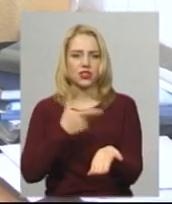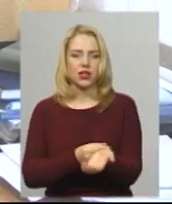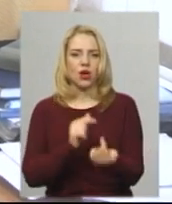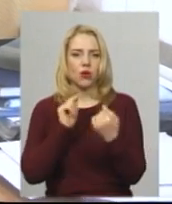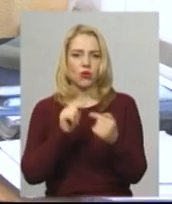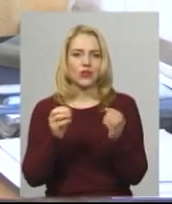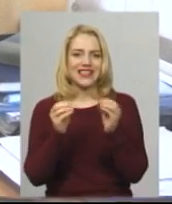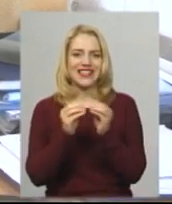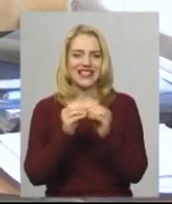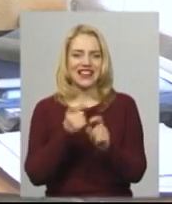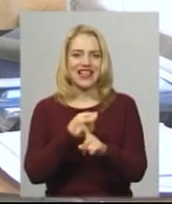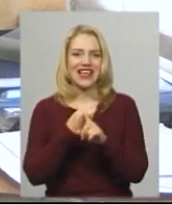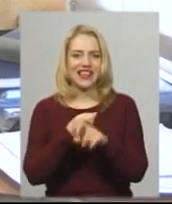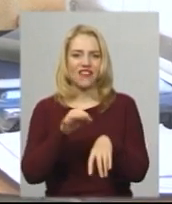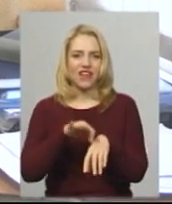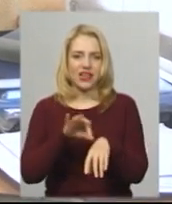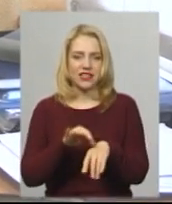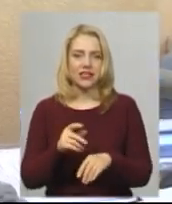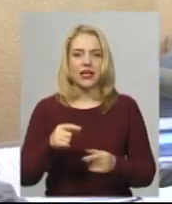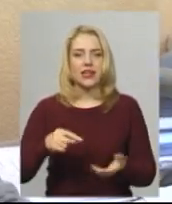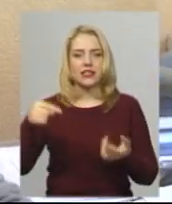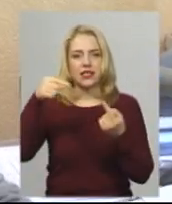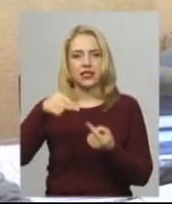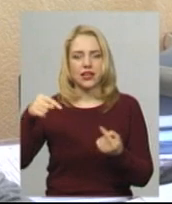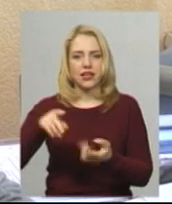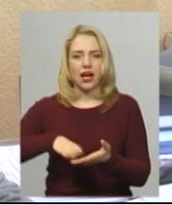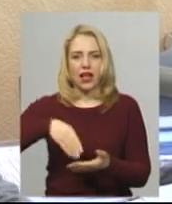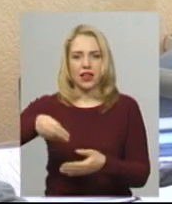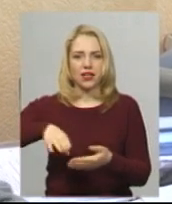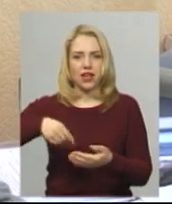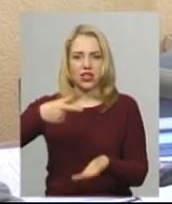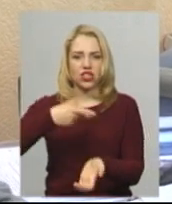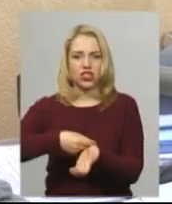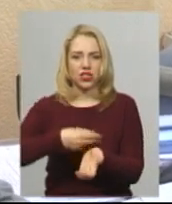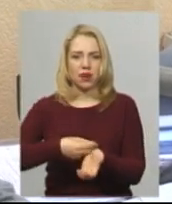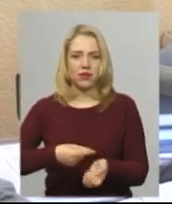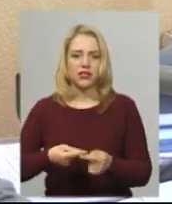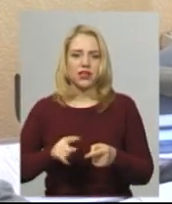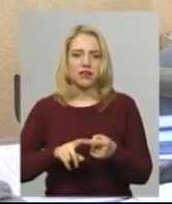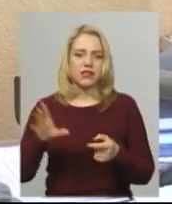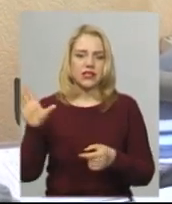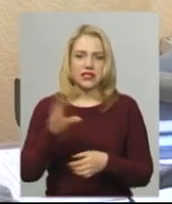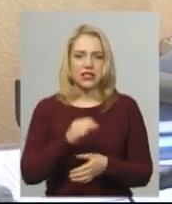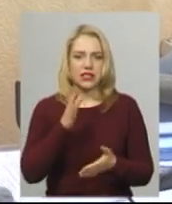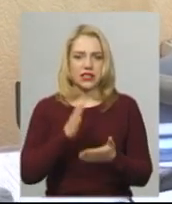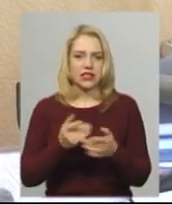інфекцій згідно календаря профіолептичних щеплень. У нас всі препарати є. От від всіх цих десяти інфекцій